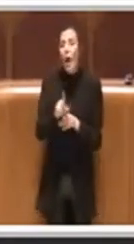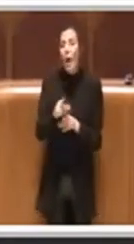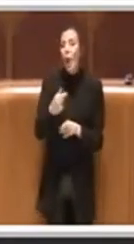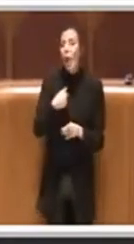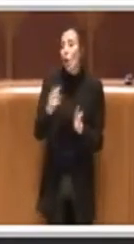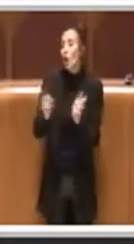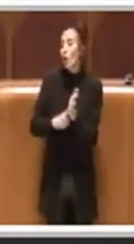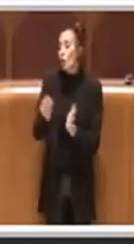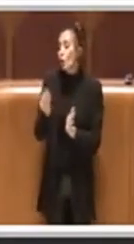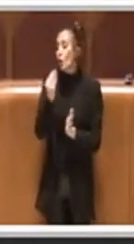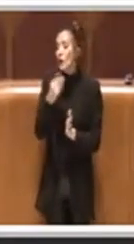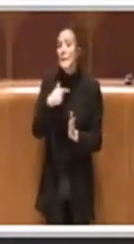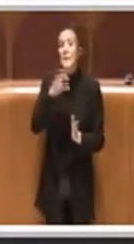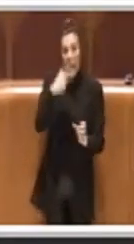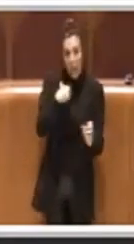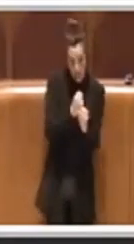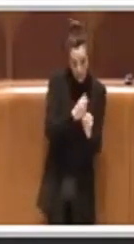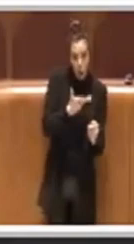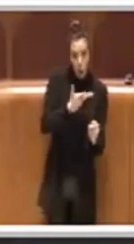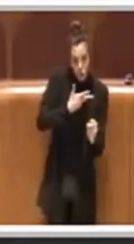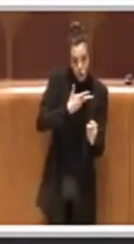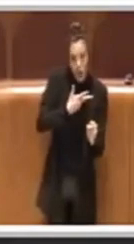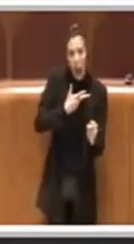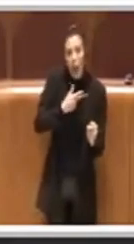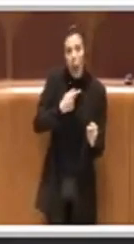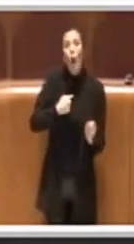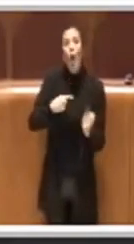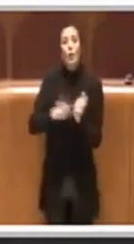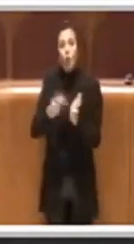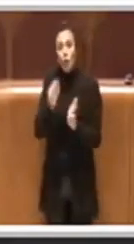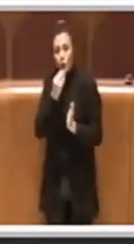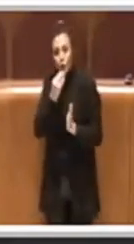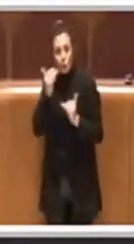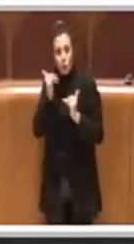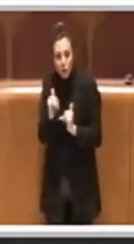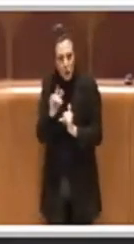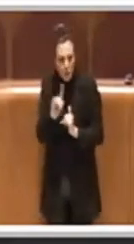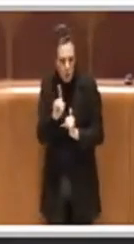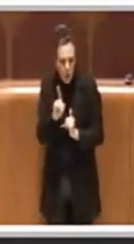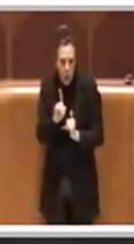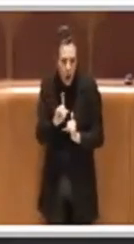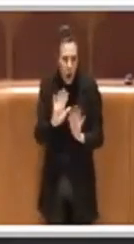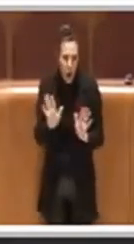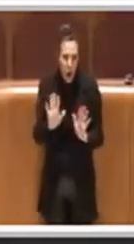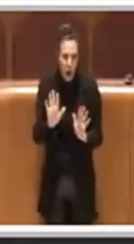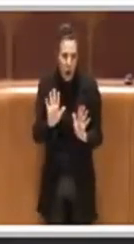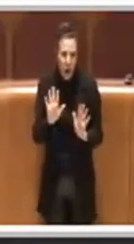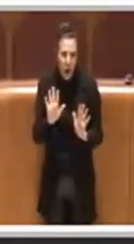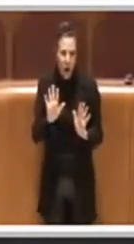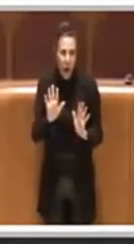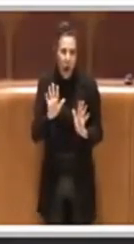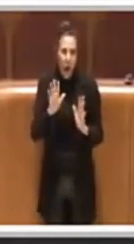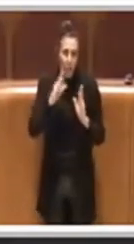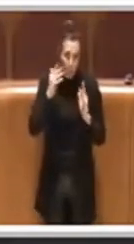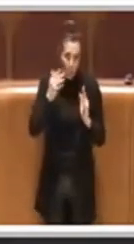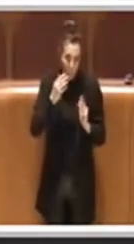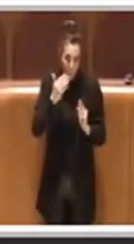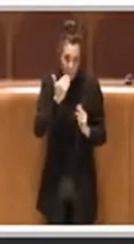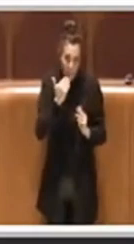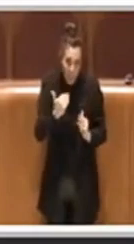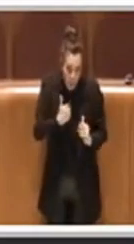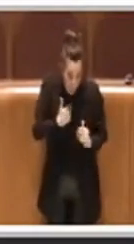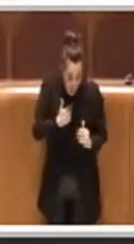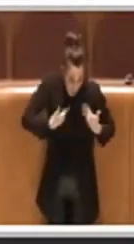diamo una lettura diversa a questo, o perlomeno è per noi, ci